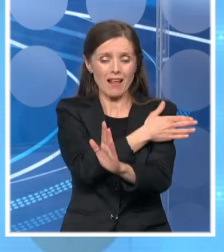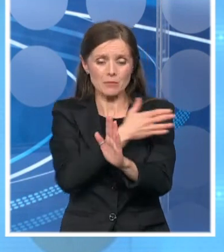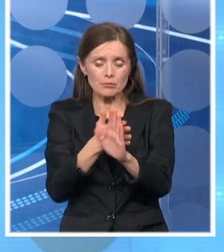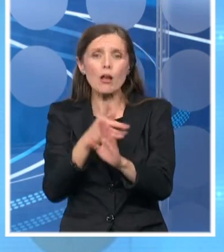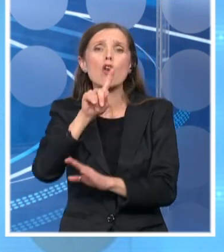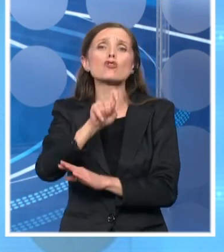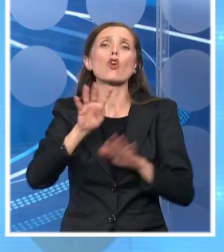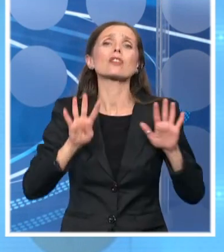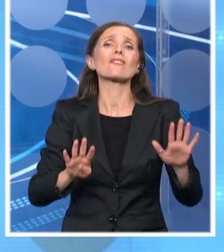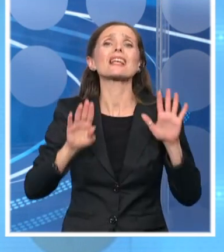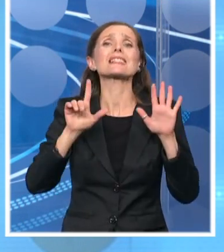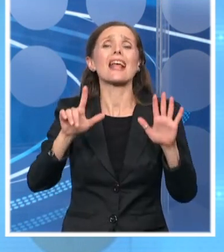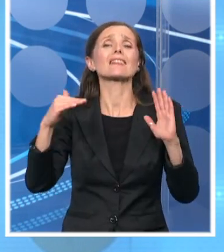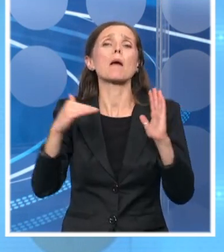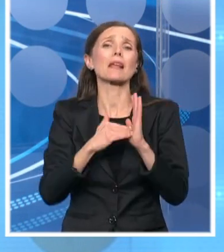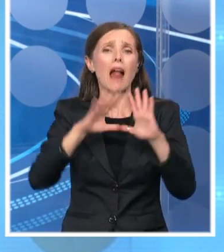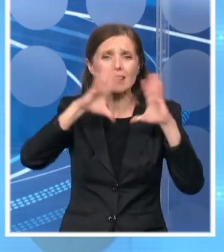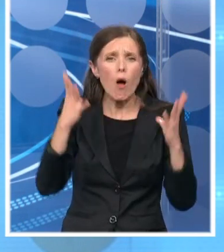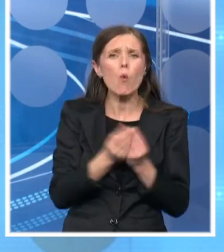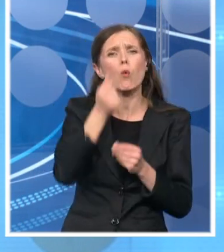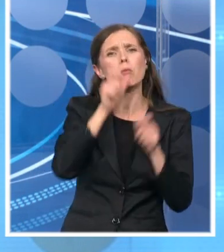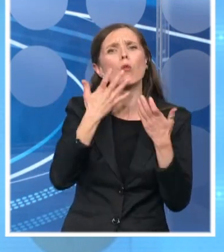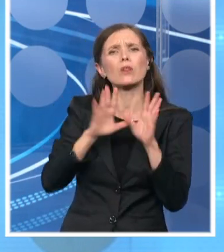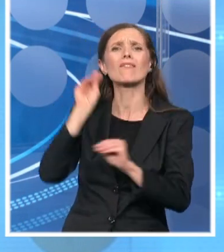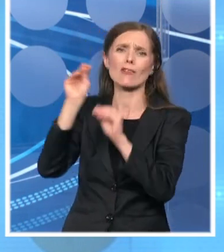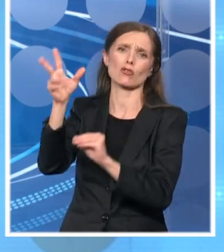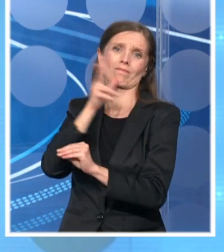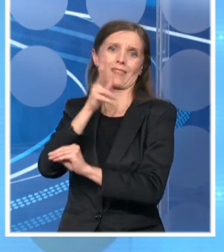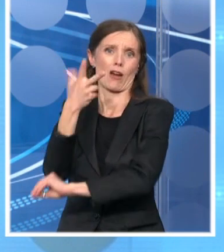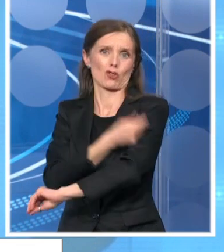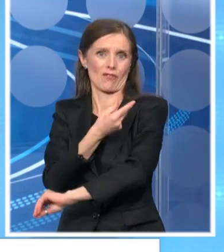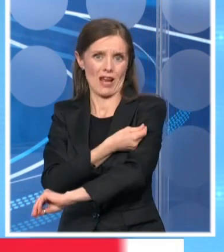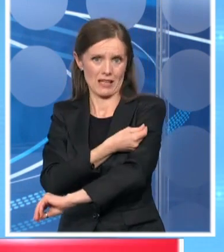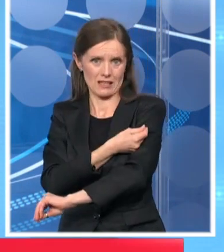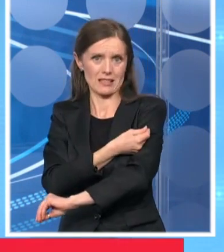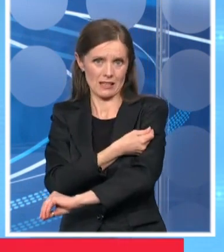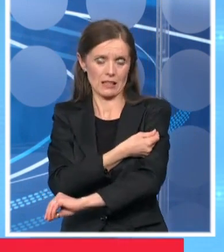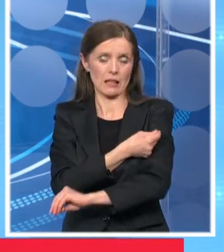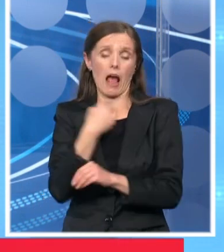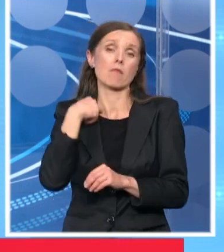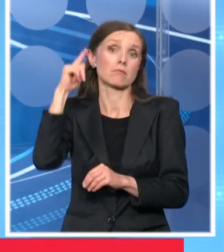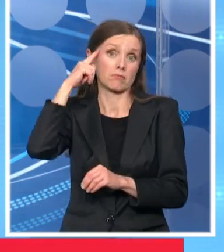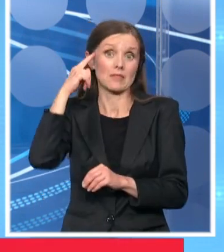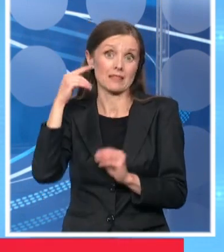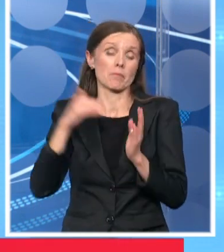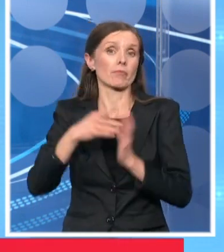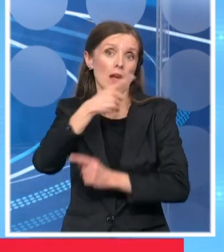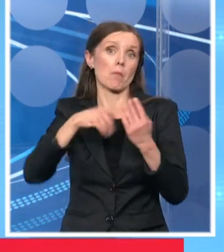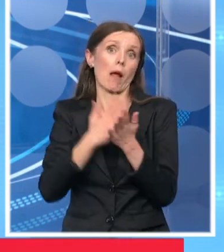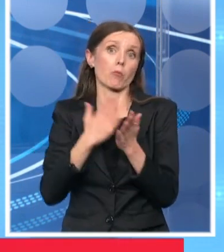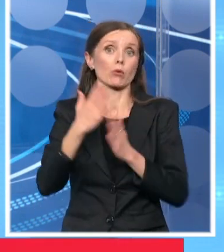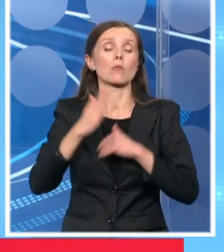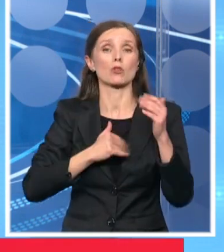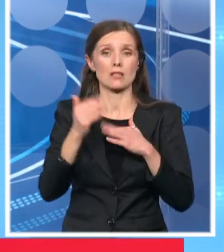.000 ljudi koji su ukupno prijavilo za vakcinaciju. Tako da, ponovo, mislim da treba da budemo svi zadovoljni